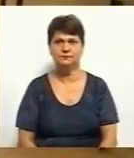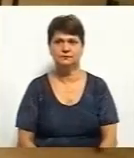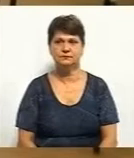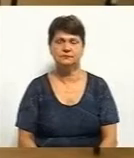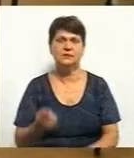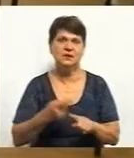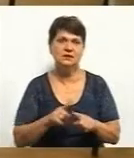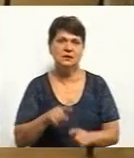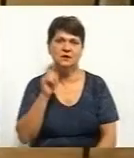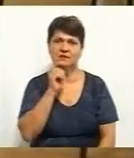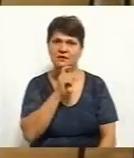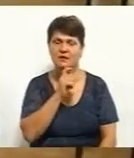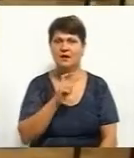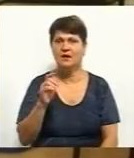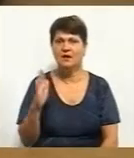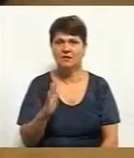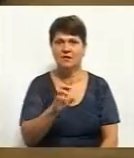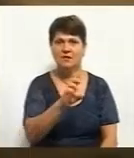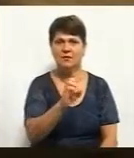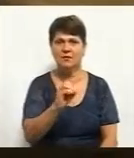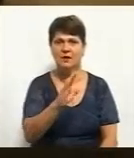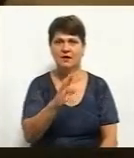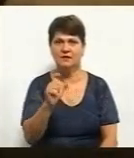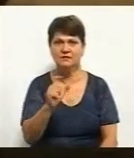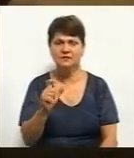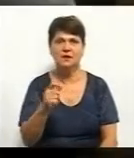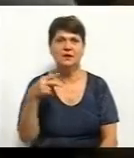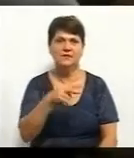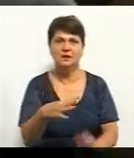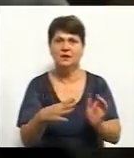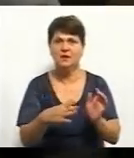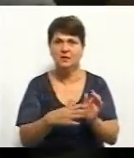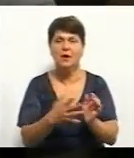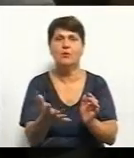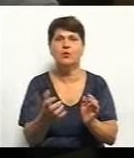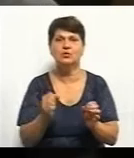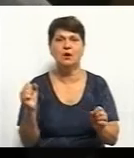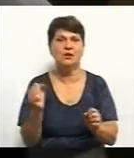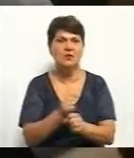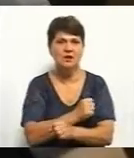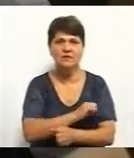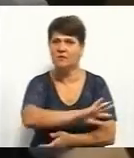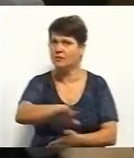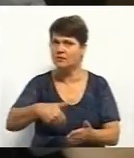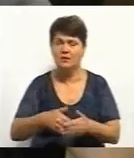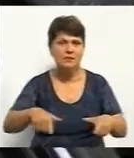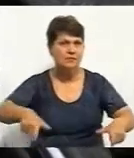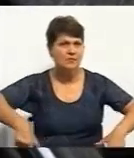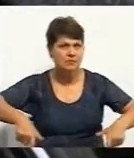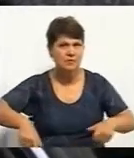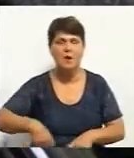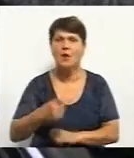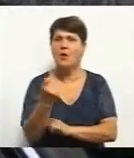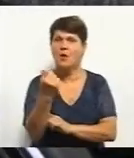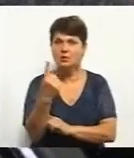Це вінничанин Володимир Бевс. 2009-го чоловік отримав травму і з того часу на візку. 11 років Володимир відвідує